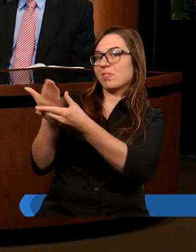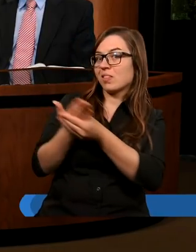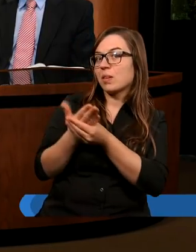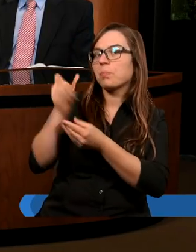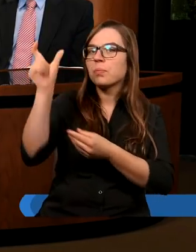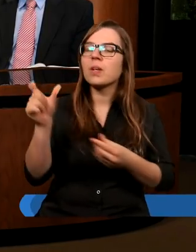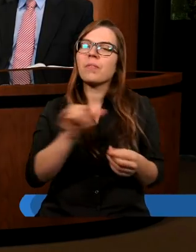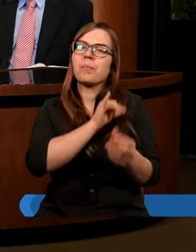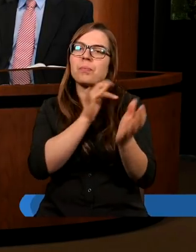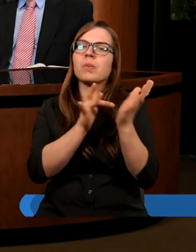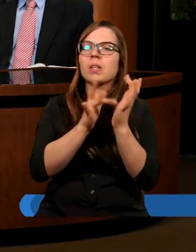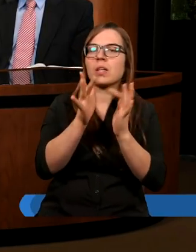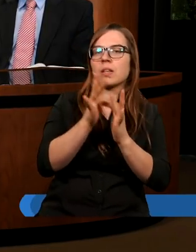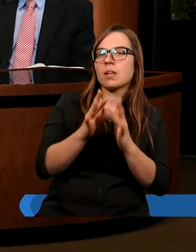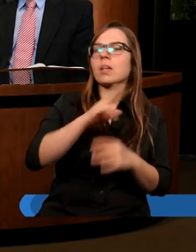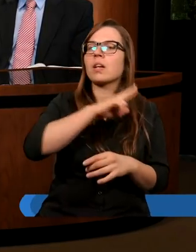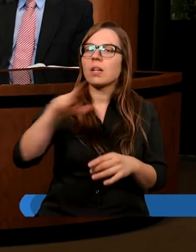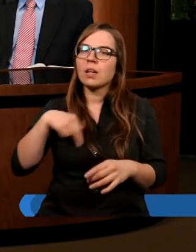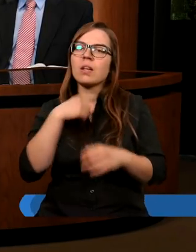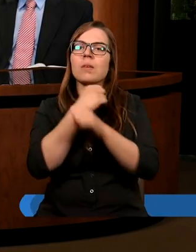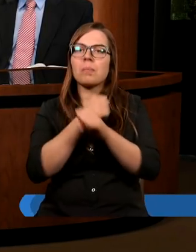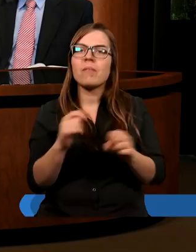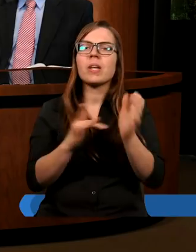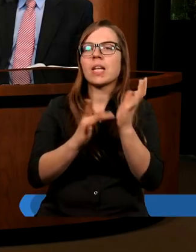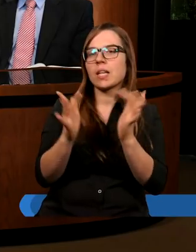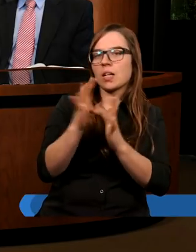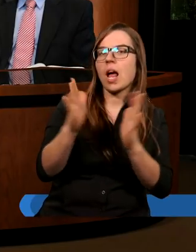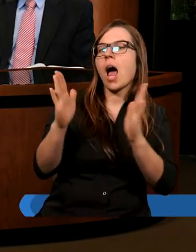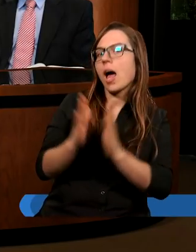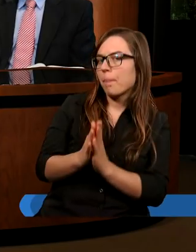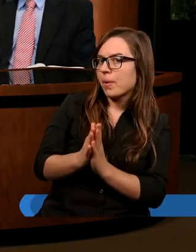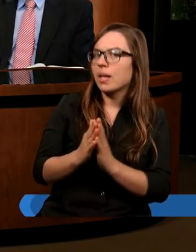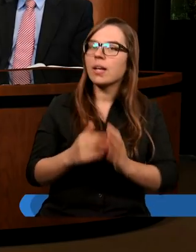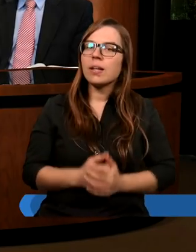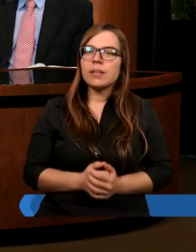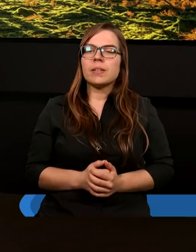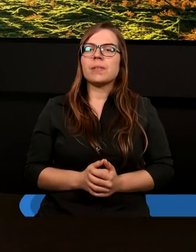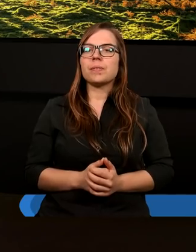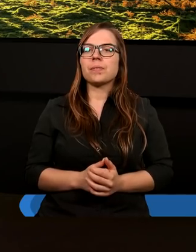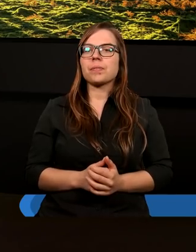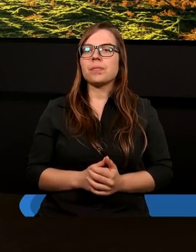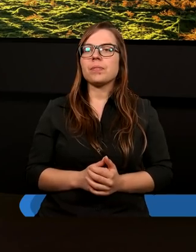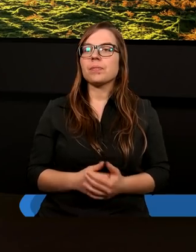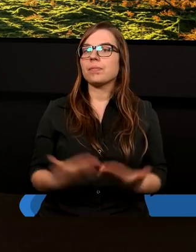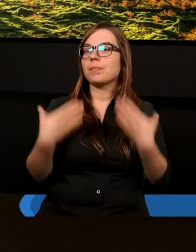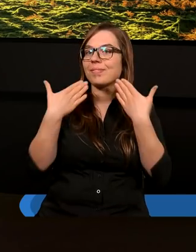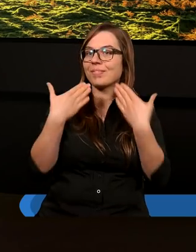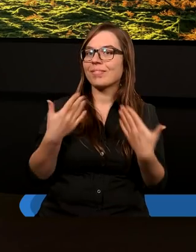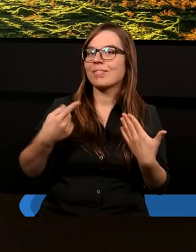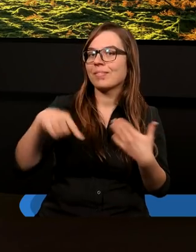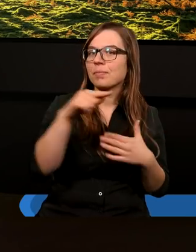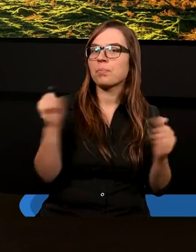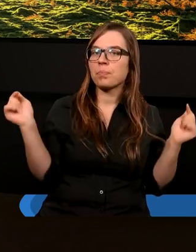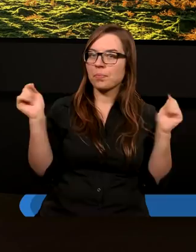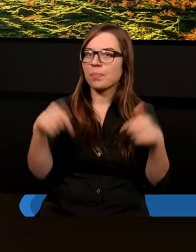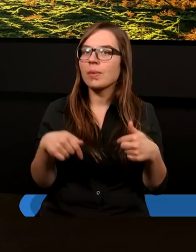Cię więc w imieniu Jezusa, naszego Pana i Zbawiciela. Amen. Amen. Dziękuję za Wasze przybycie.